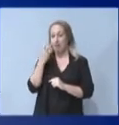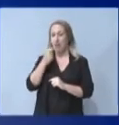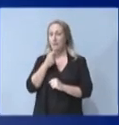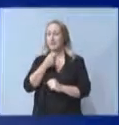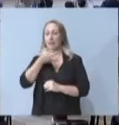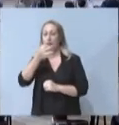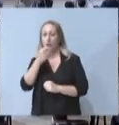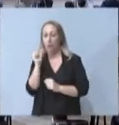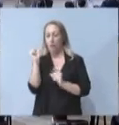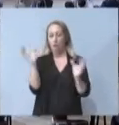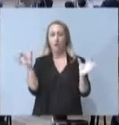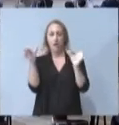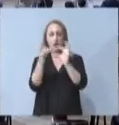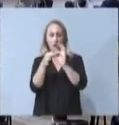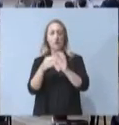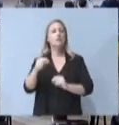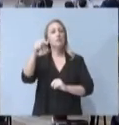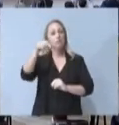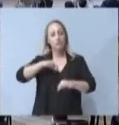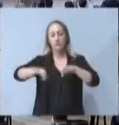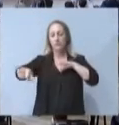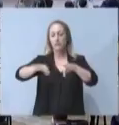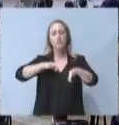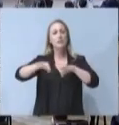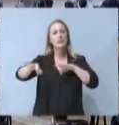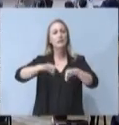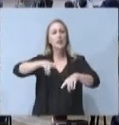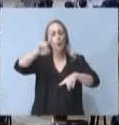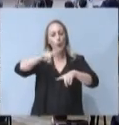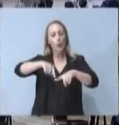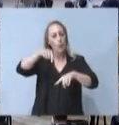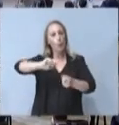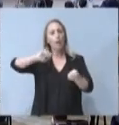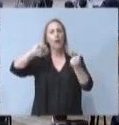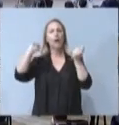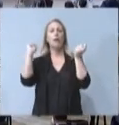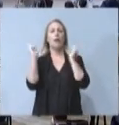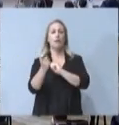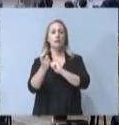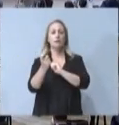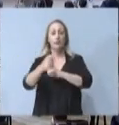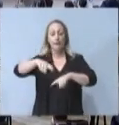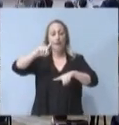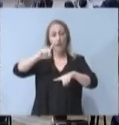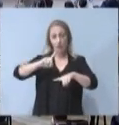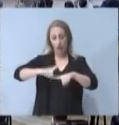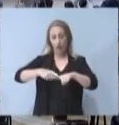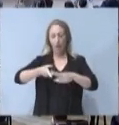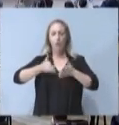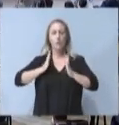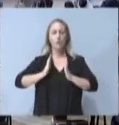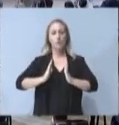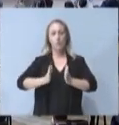περιγράψω το σχέδιό μας για την Ελλάδα που αλλάζει. Την Ελλάδα που βαδίζει μπροστά